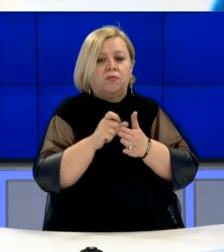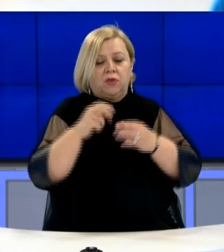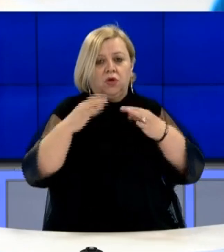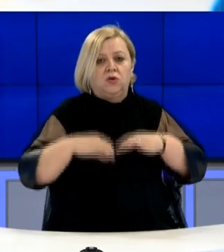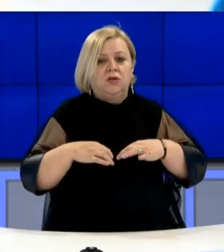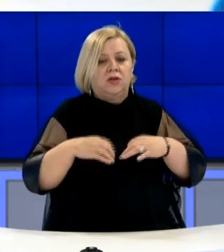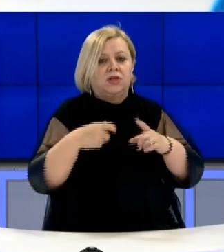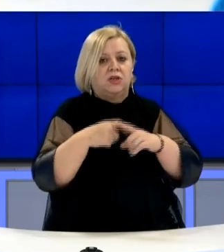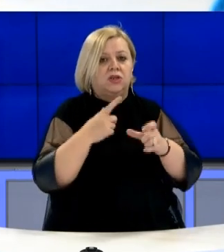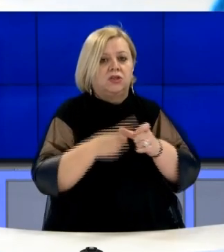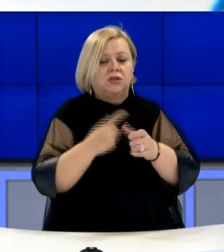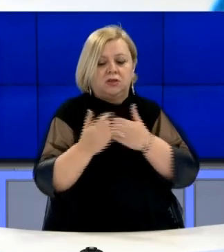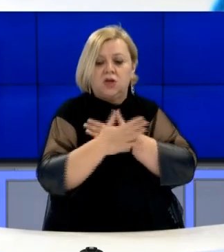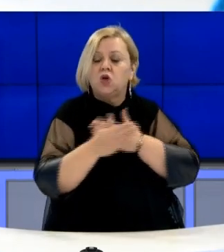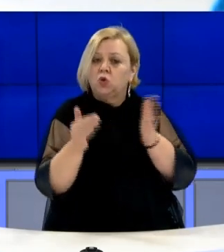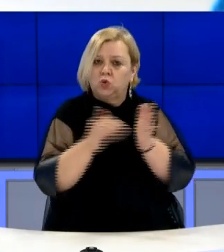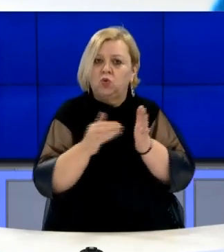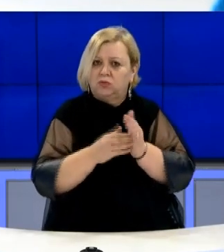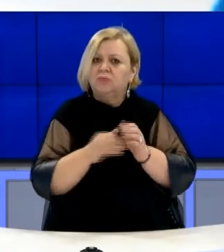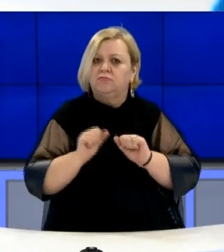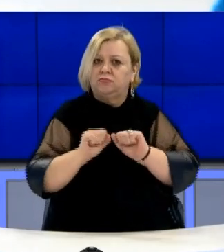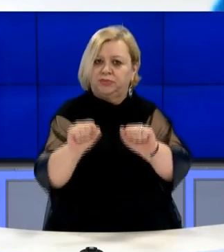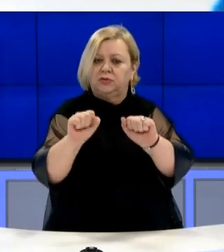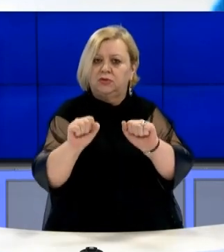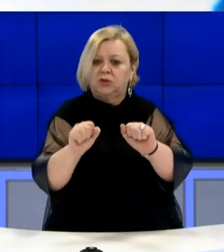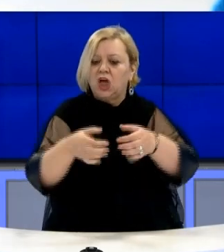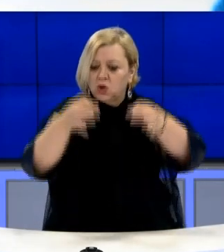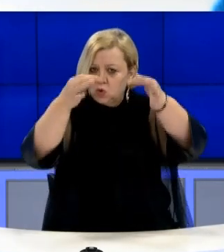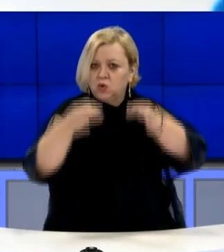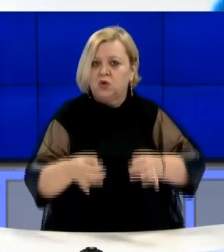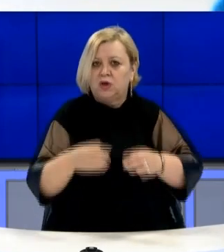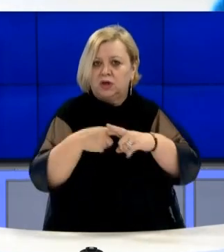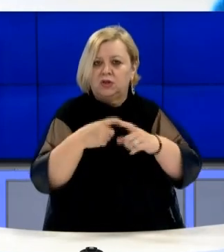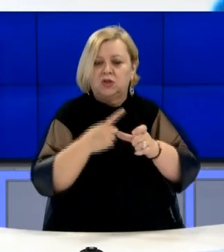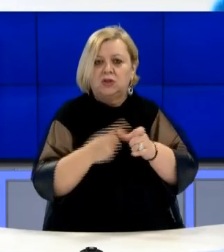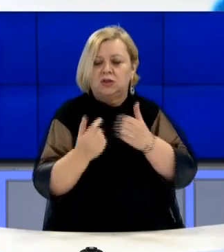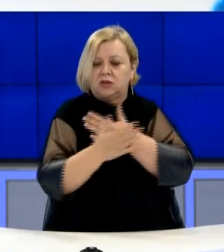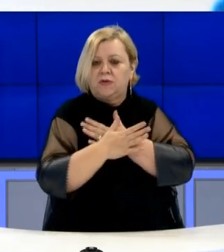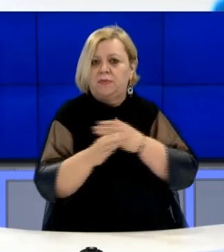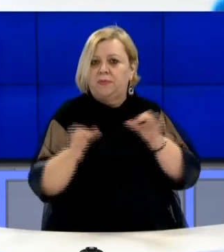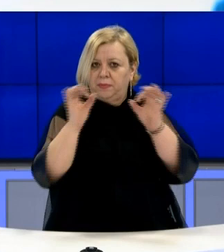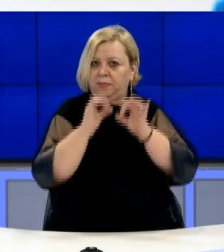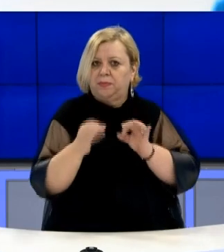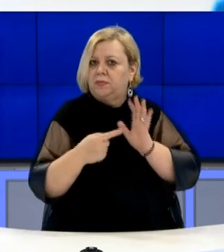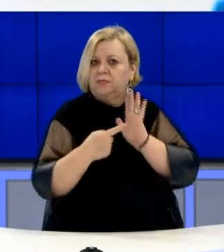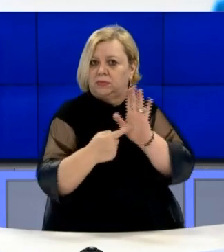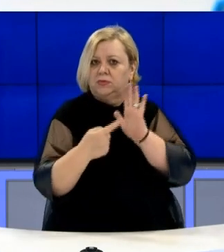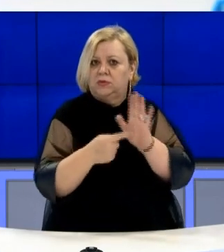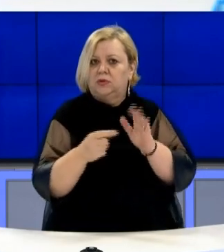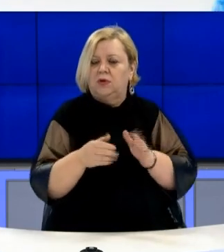Dakaj, e cilat tha se duhet demantuar edhe zurtarisht se këqëzëja nuk bënë sondajet.